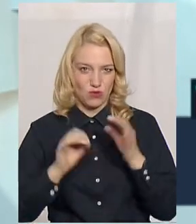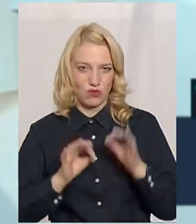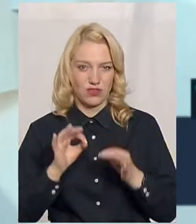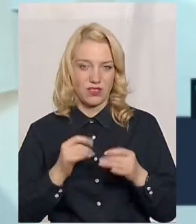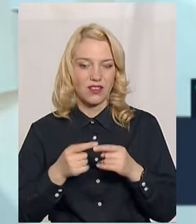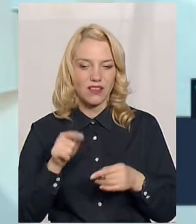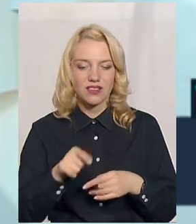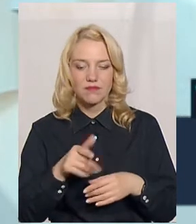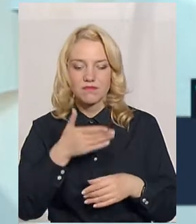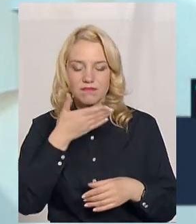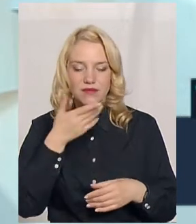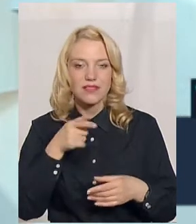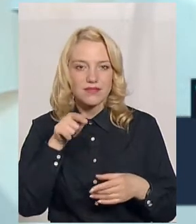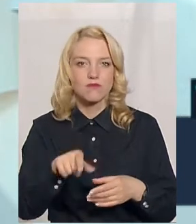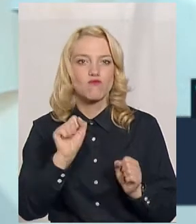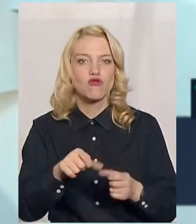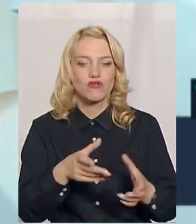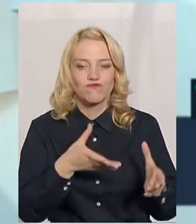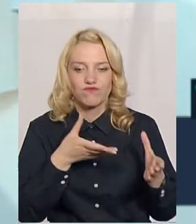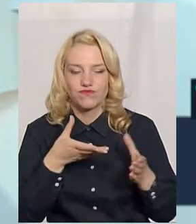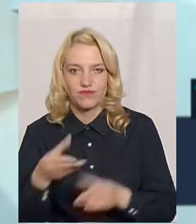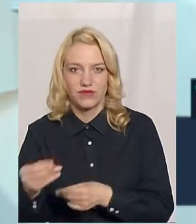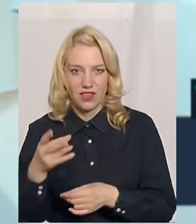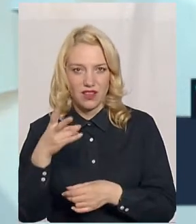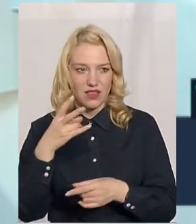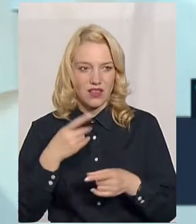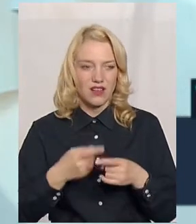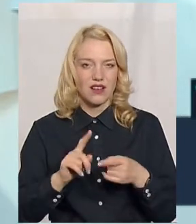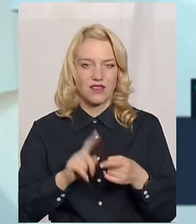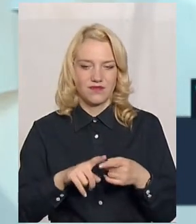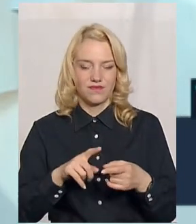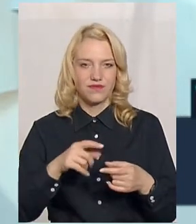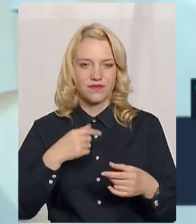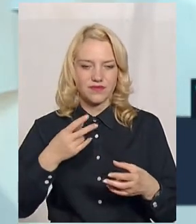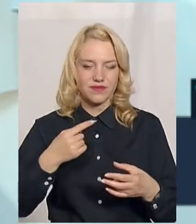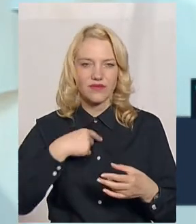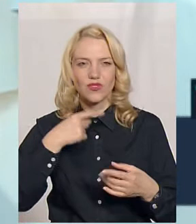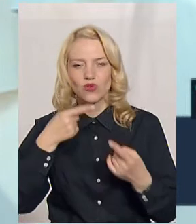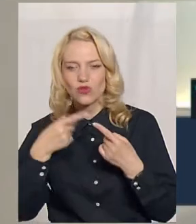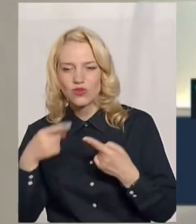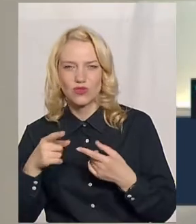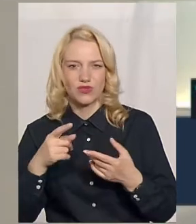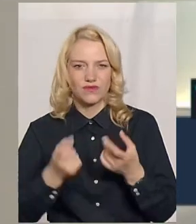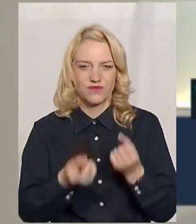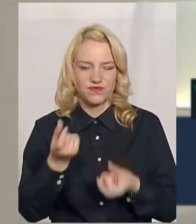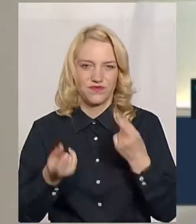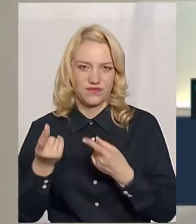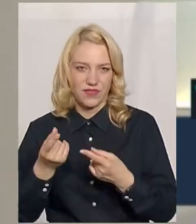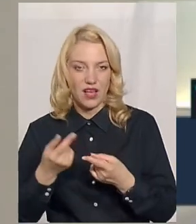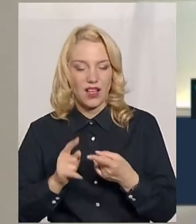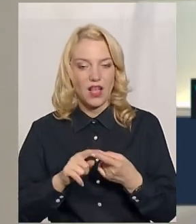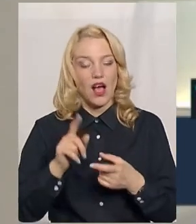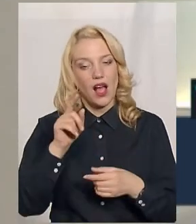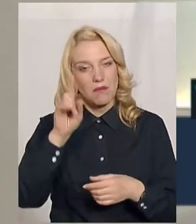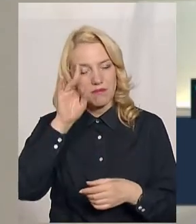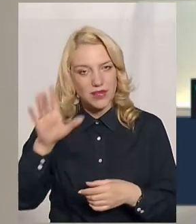від різних факторів, які б зуміли, в общем-то, діяти так, як діють бренди. Тому що не завжди потрібно, щоб лікарський